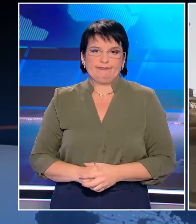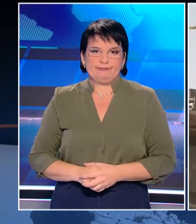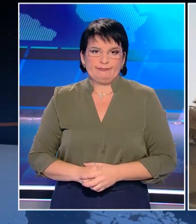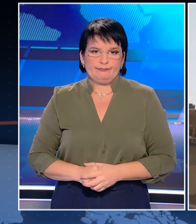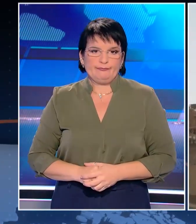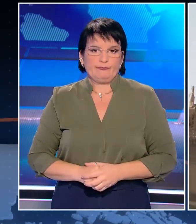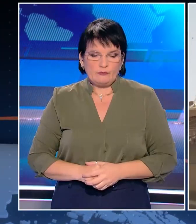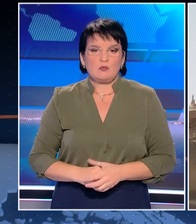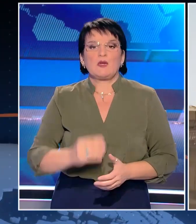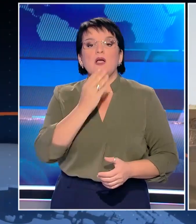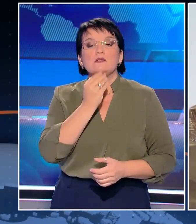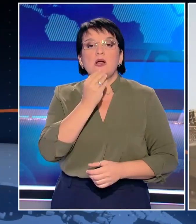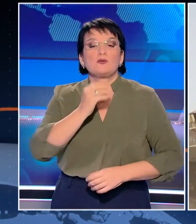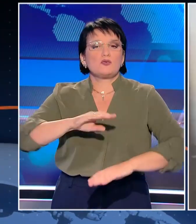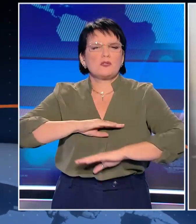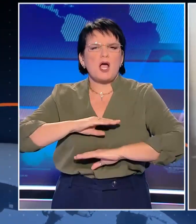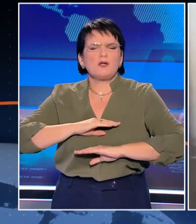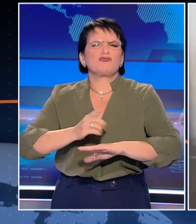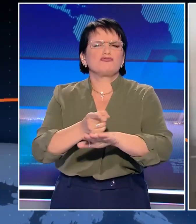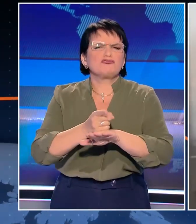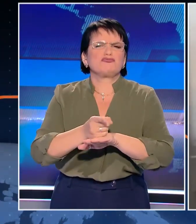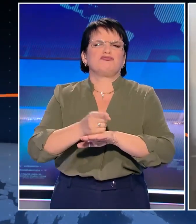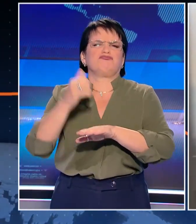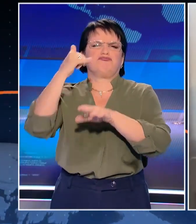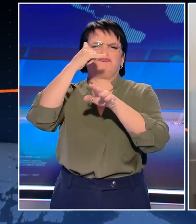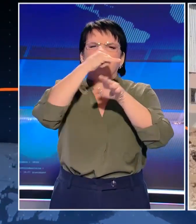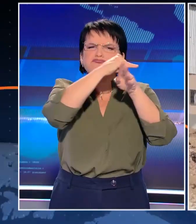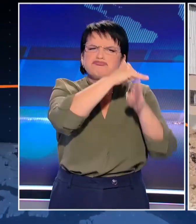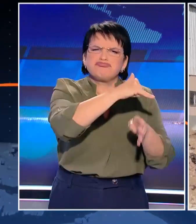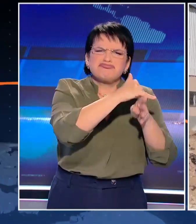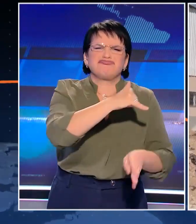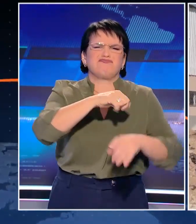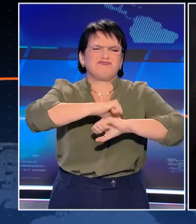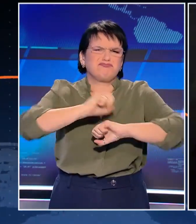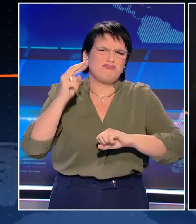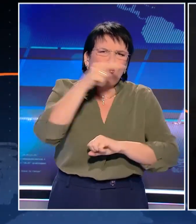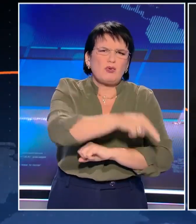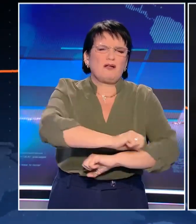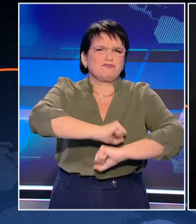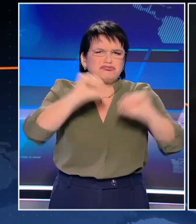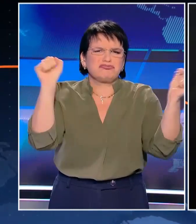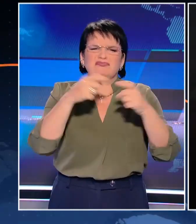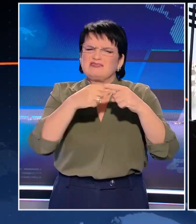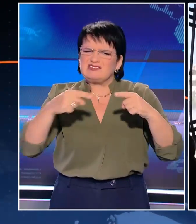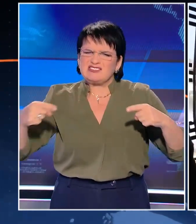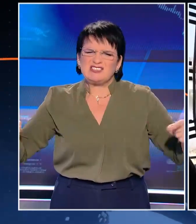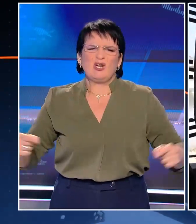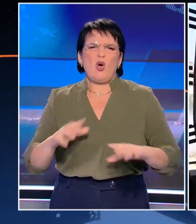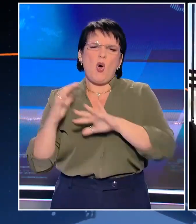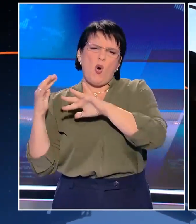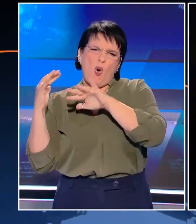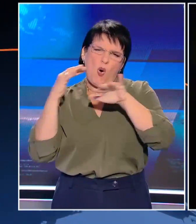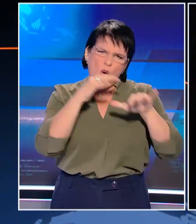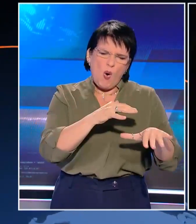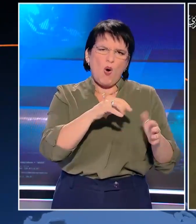Ο Ισραηλινός στρατός χτυπάει με όλες του τις δυνάμεις στην πόλη της Γάζας. Μονάδες του πεζικού και τεθωρακισμένα επιχειρούν